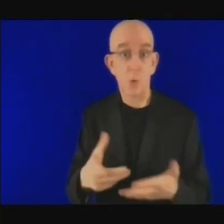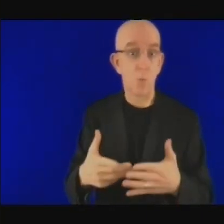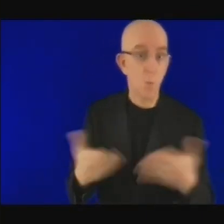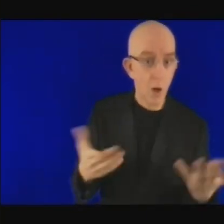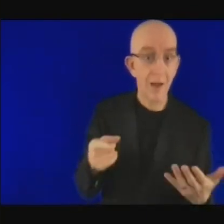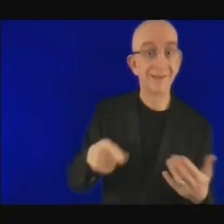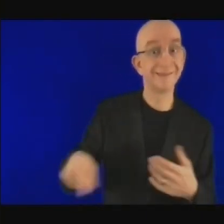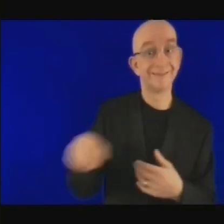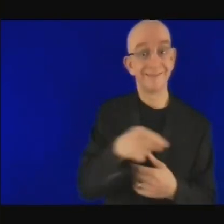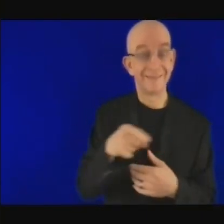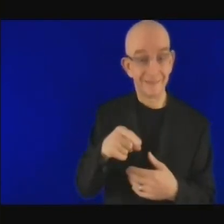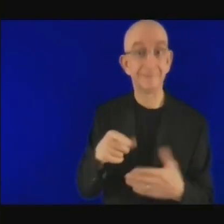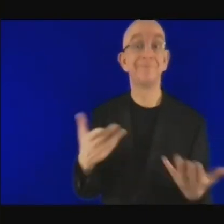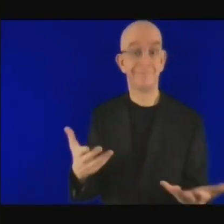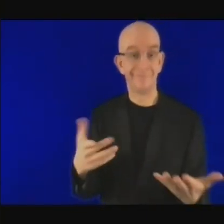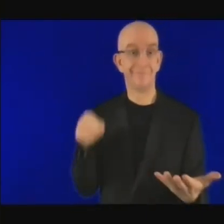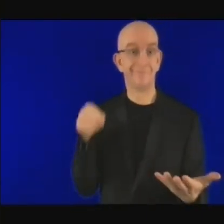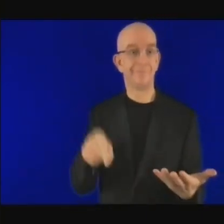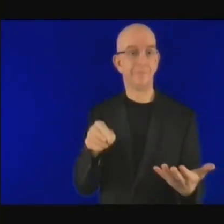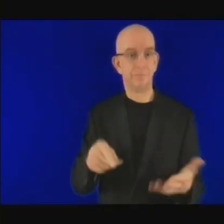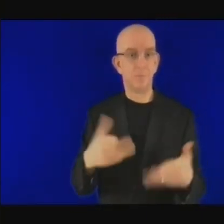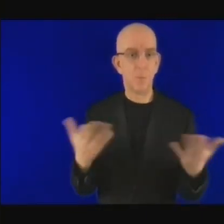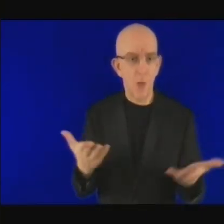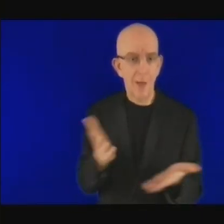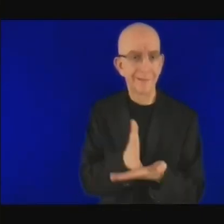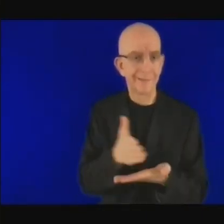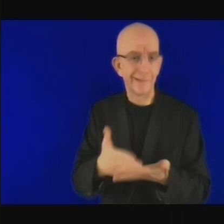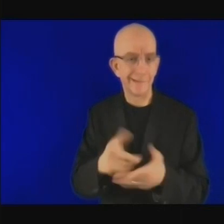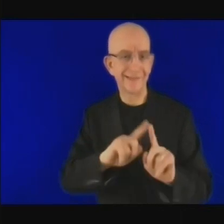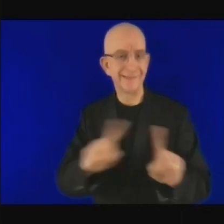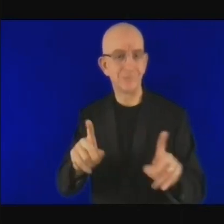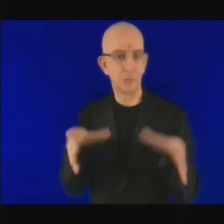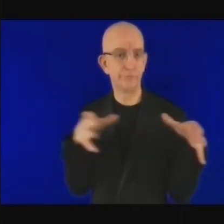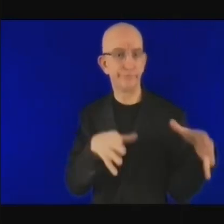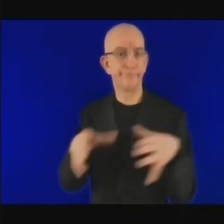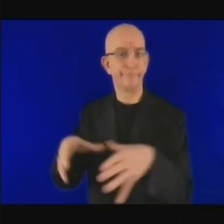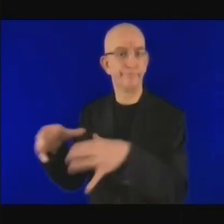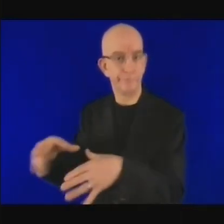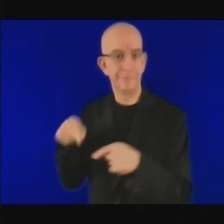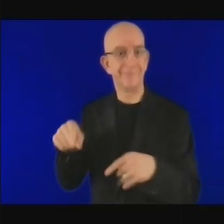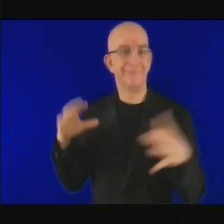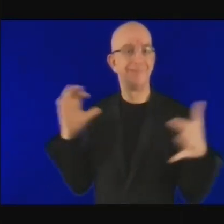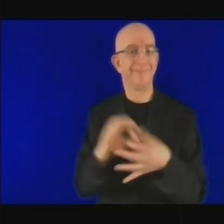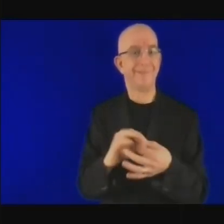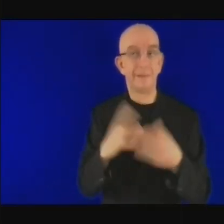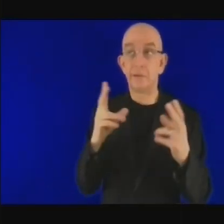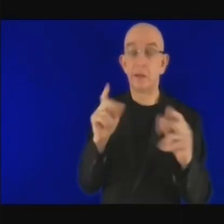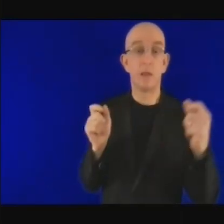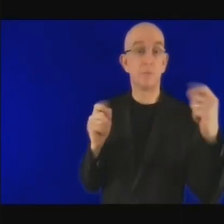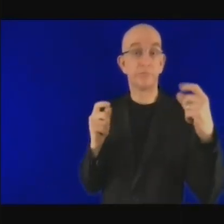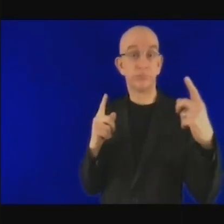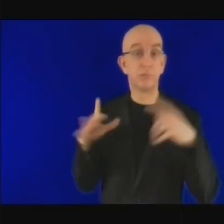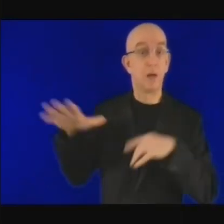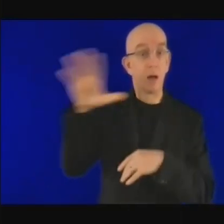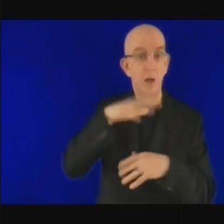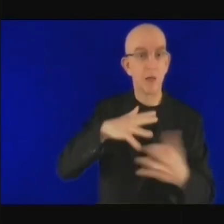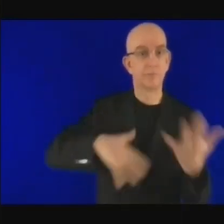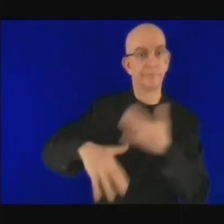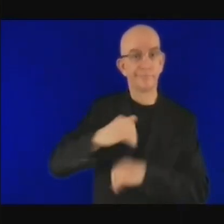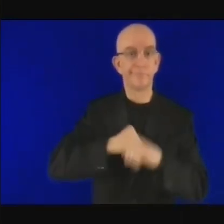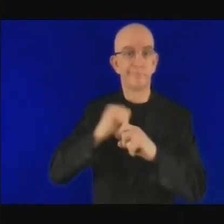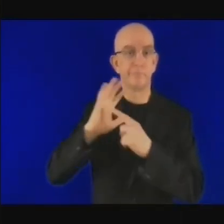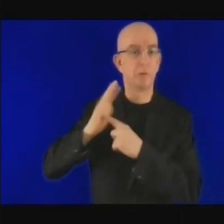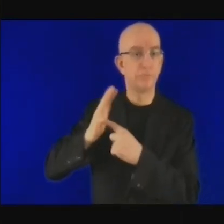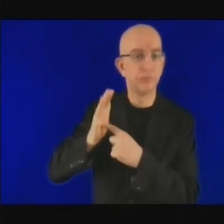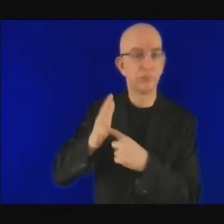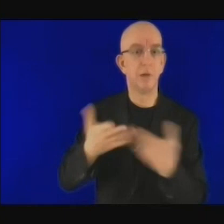une préoccupation réelle ou prioritaire? Quand on regarde